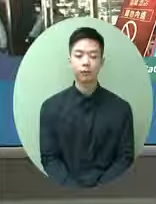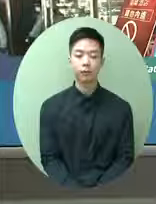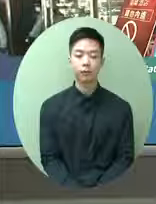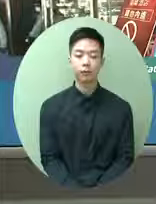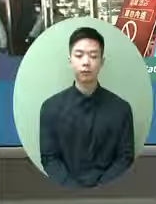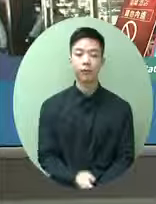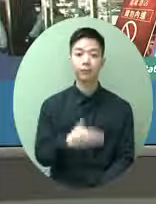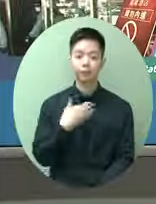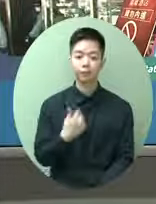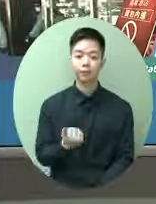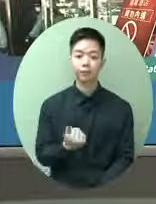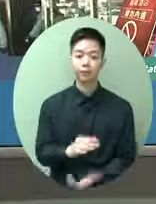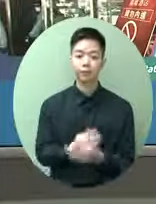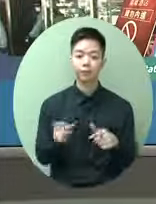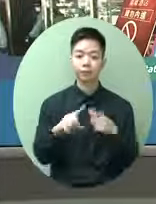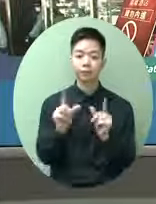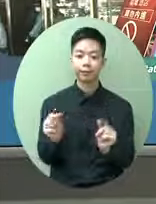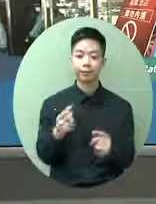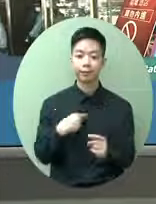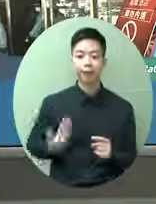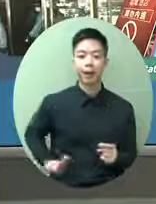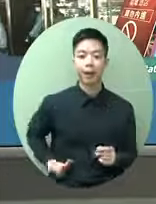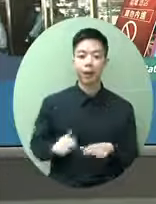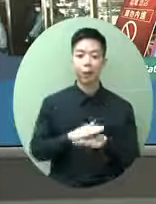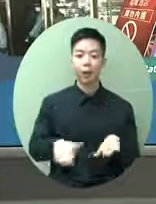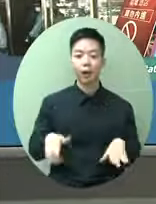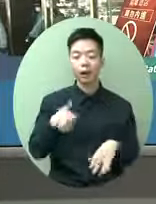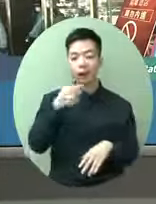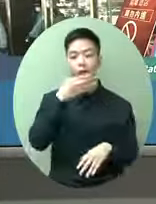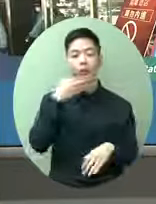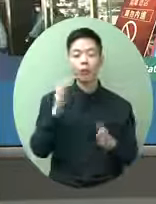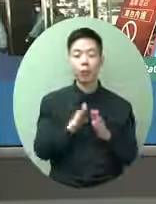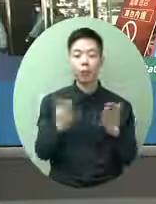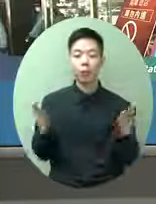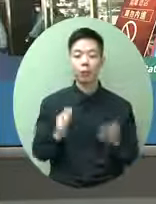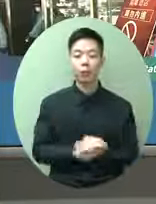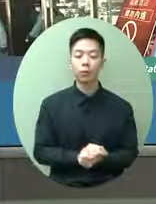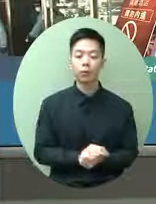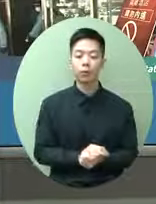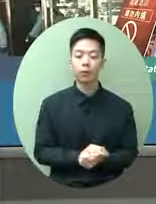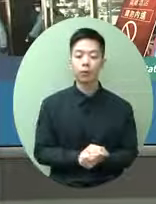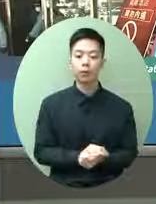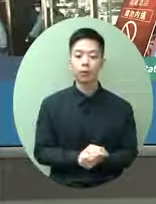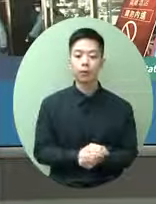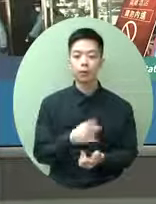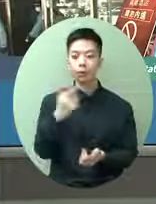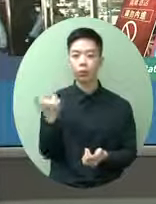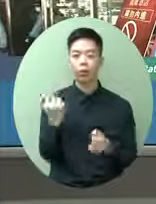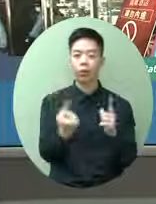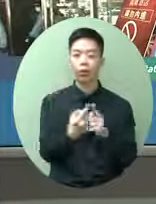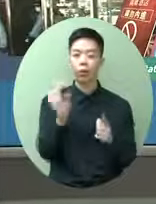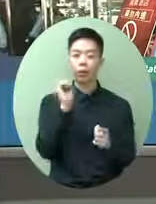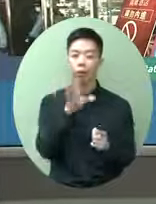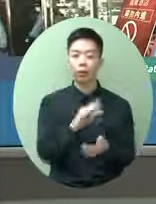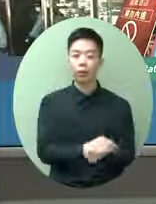Hello Mrs. LanThis is from the South China Morning PostThe first questionThere have been more people saying that Hong Kong's border with the